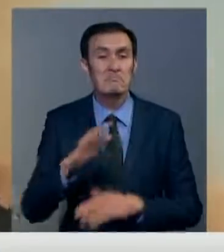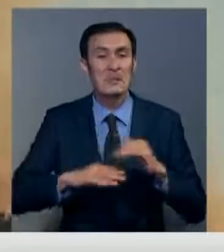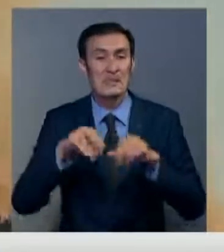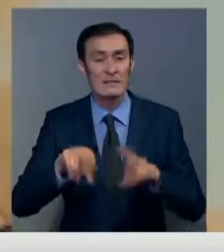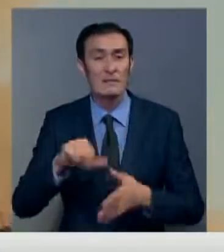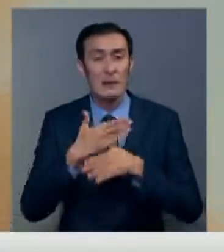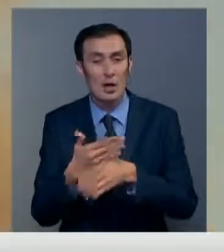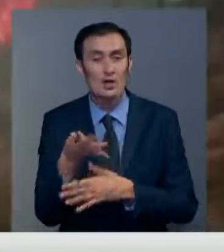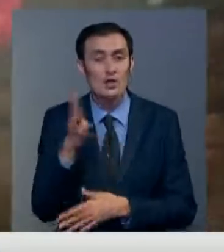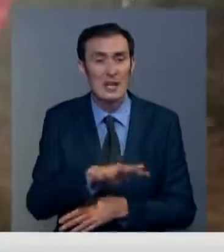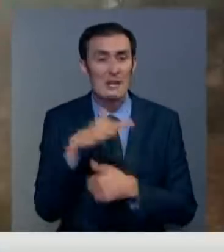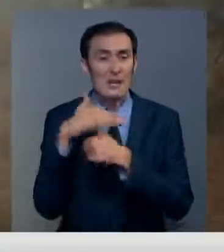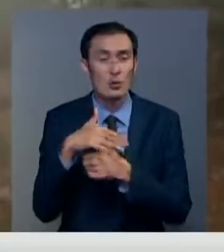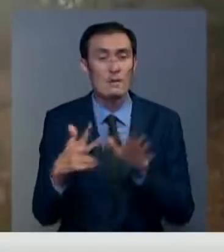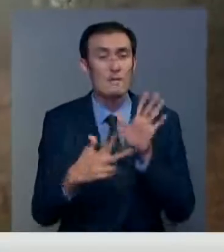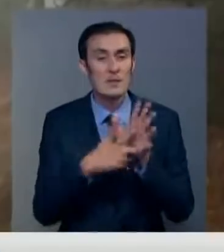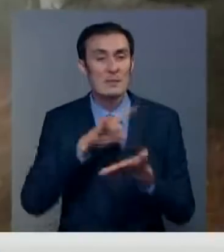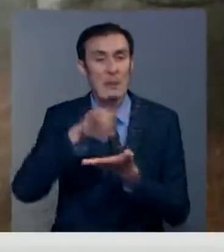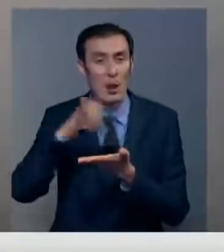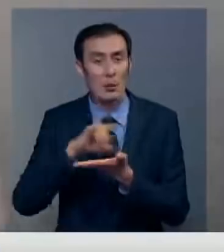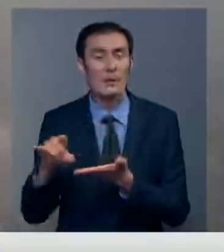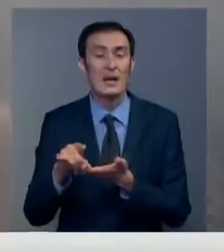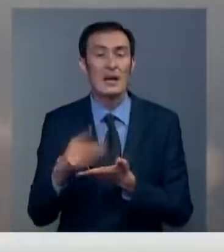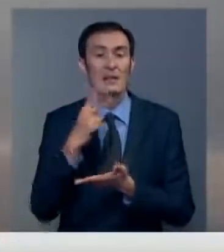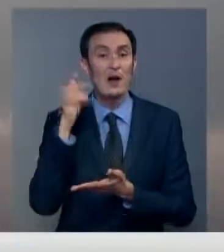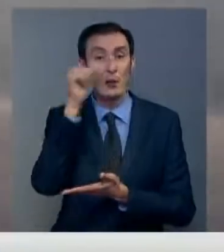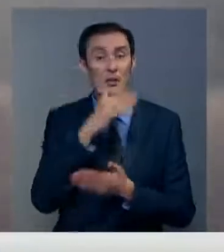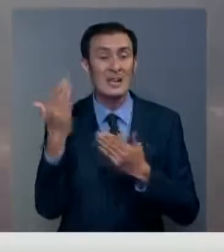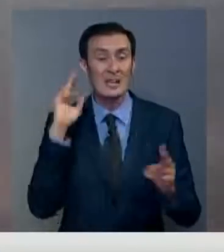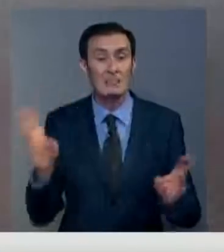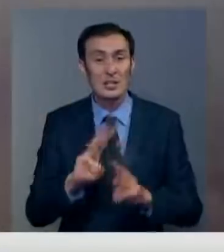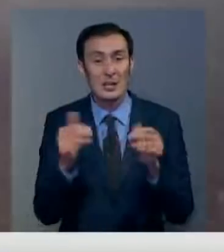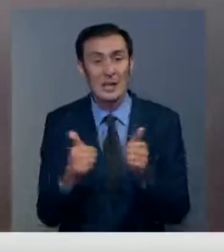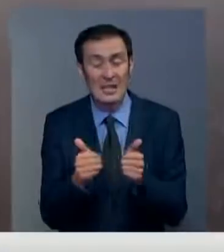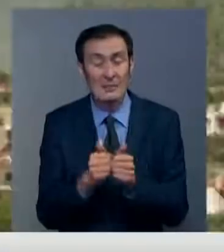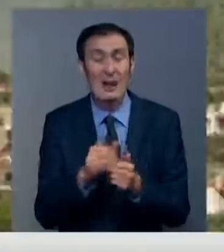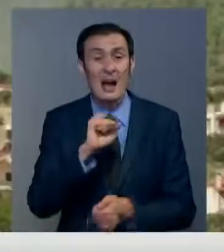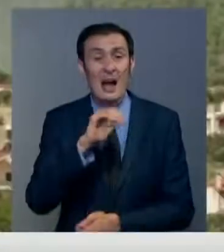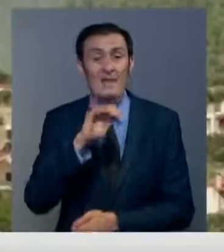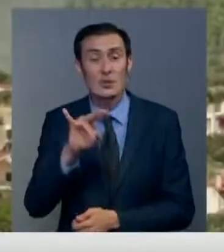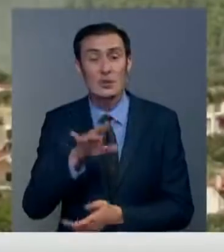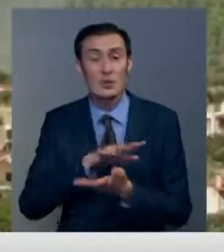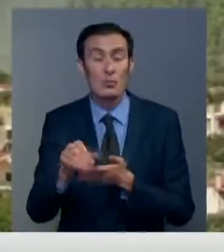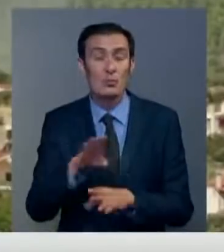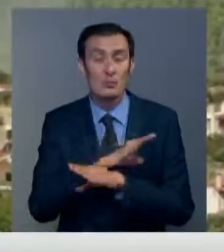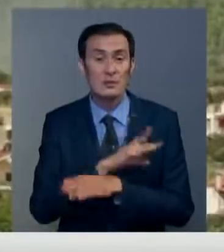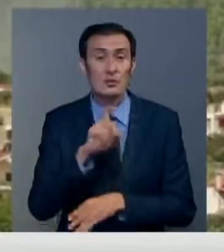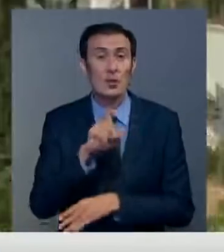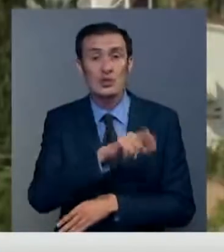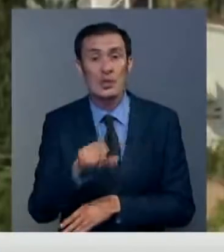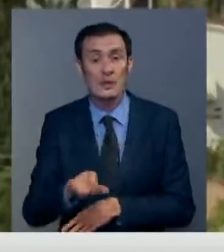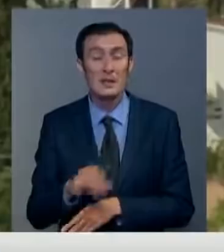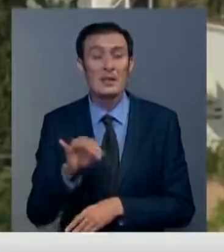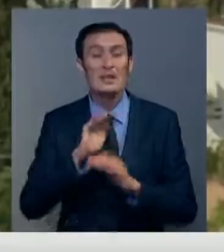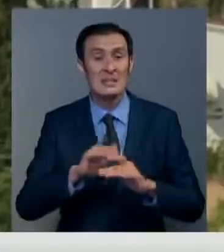помогают 4 вертолета и 8 самолетов. Напомню, два года назад пожар недалеко от Афин. За несколько часов у них жизни 100 человек,